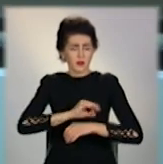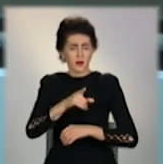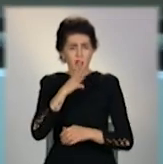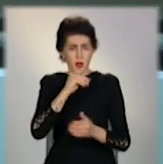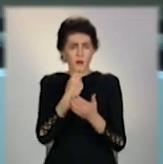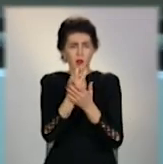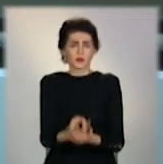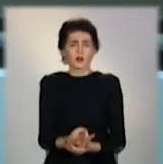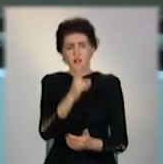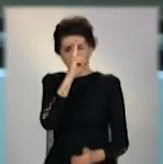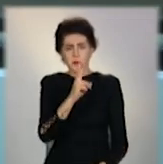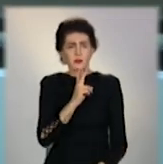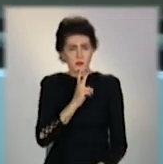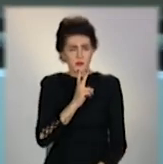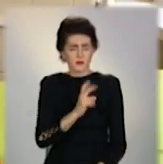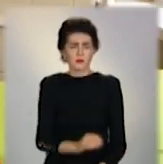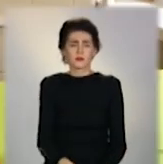її на ліжко аж на два місяці.